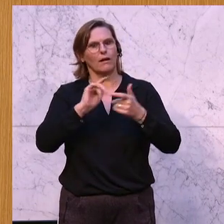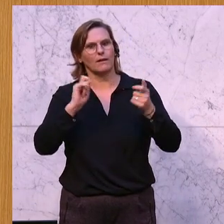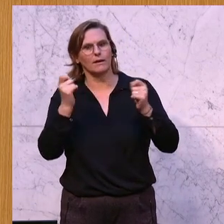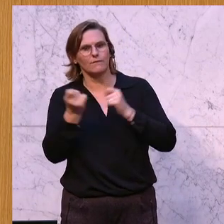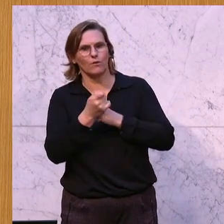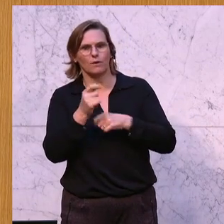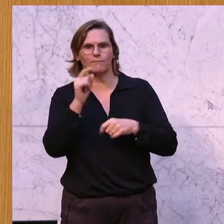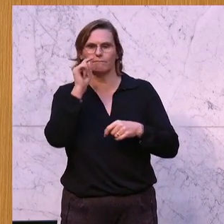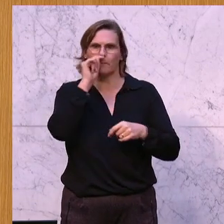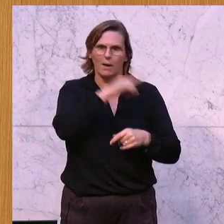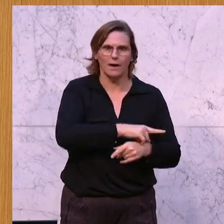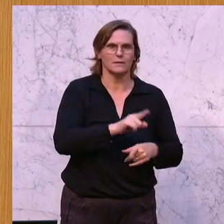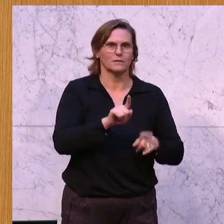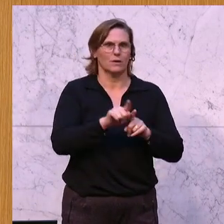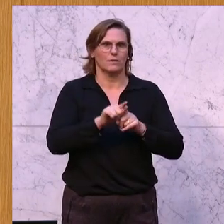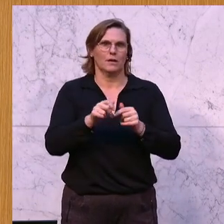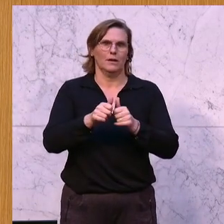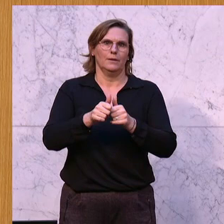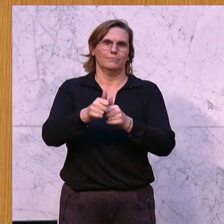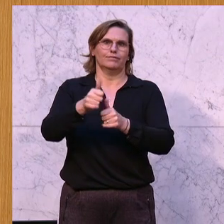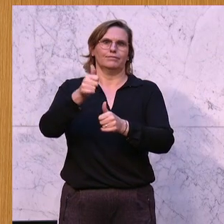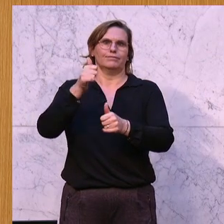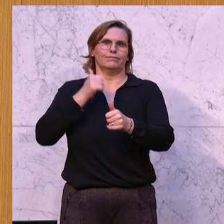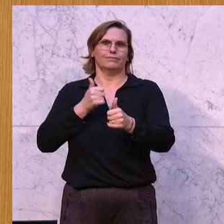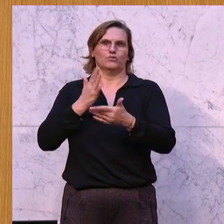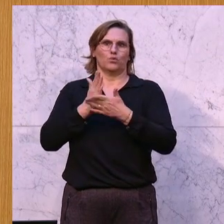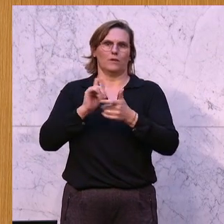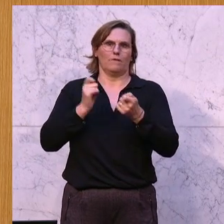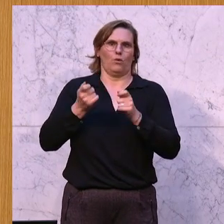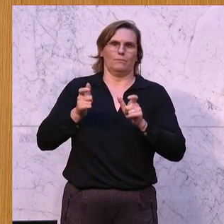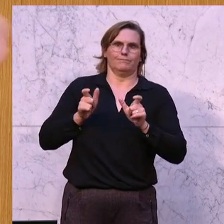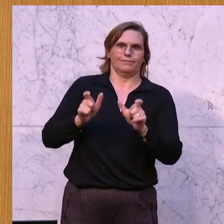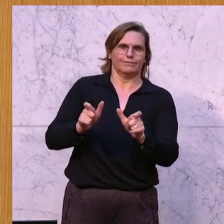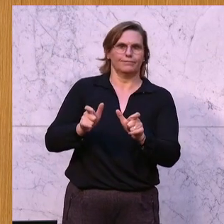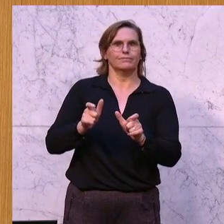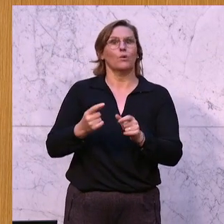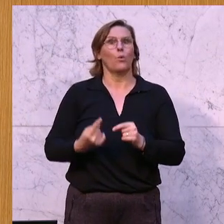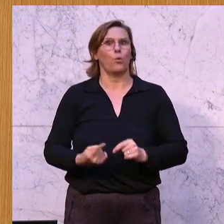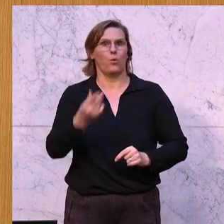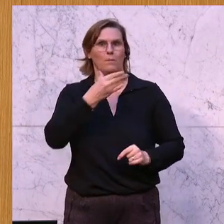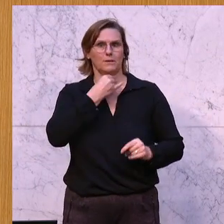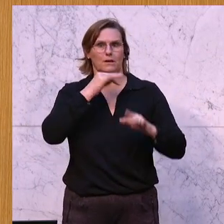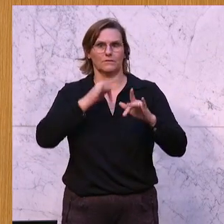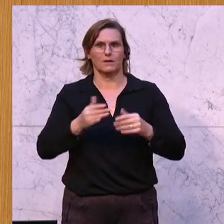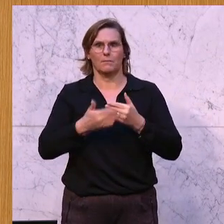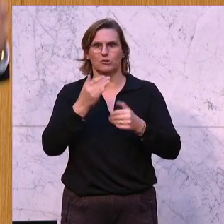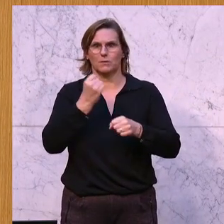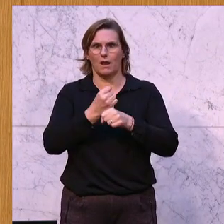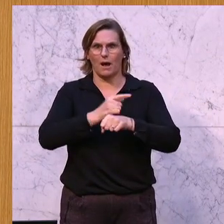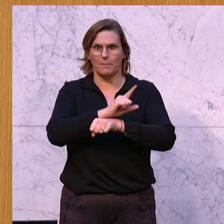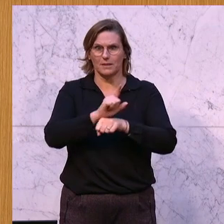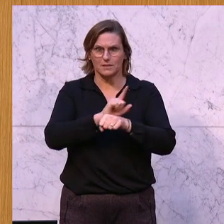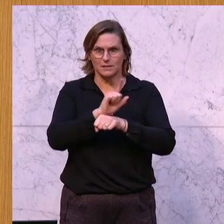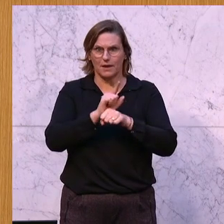reformresistente Systems der Vergangenheit großen Reformbedarf. Das hat begonnen mit der Arbeitszeitrichtlinie, die vollkommen